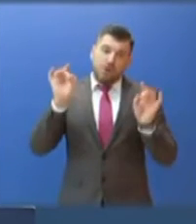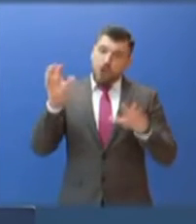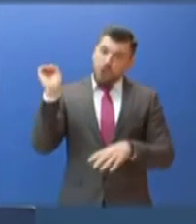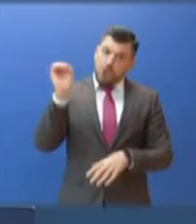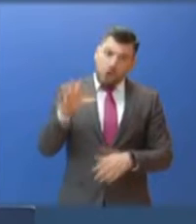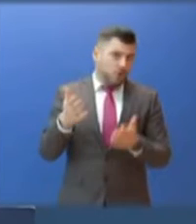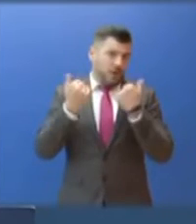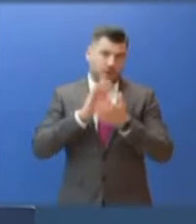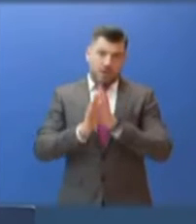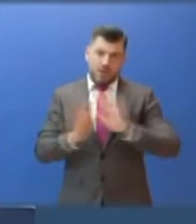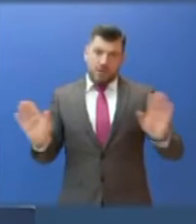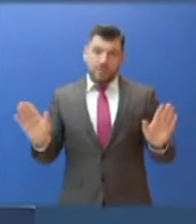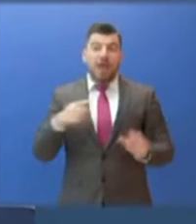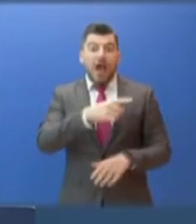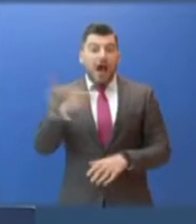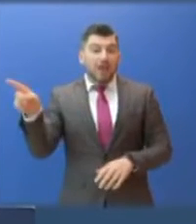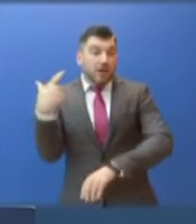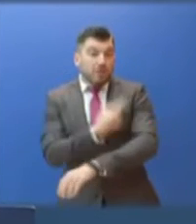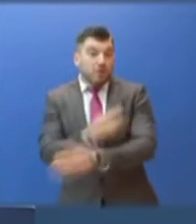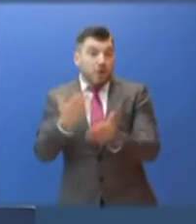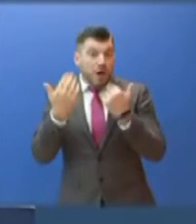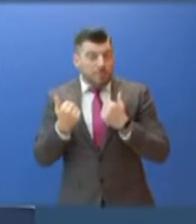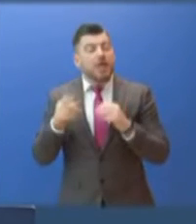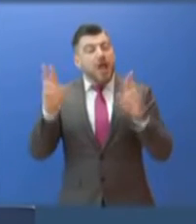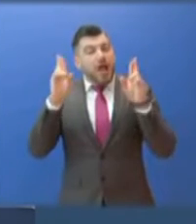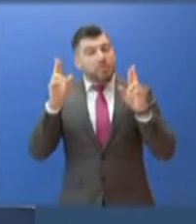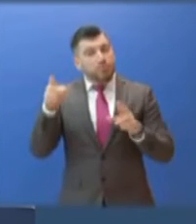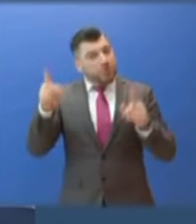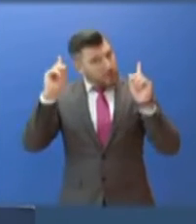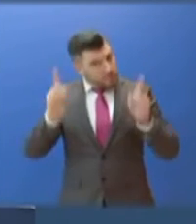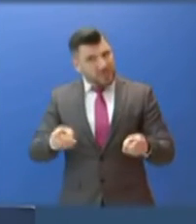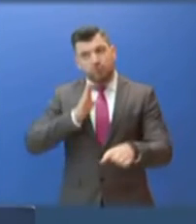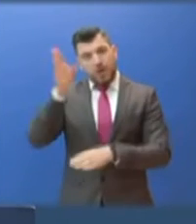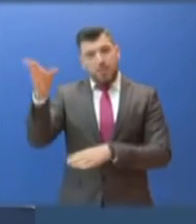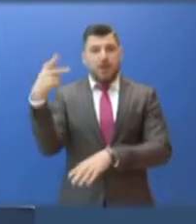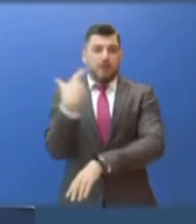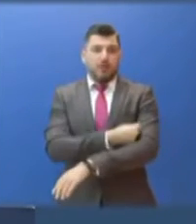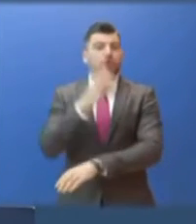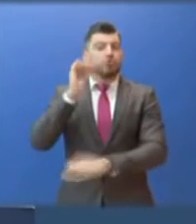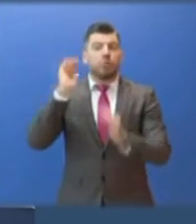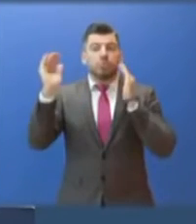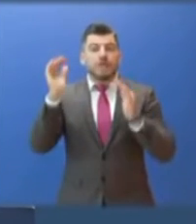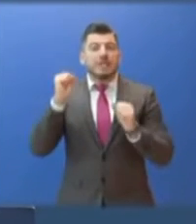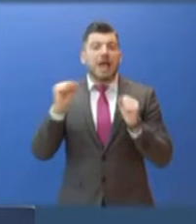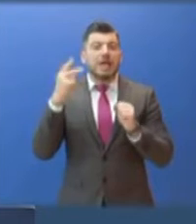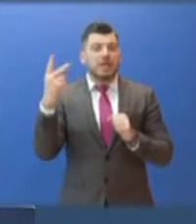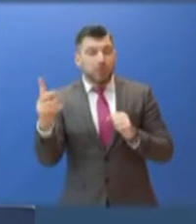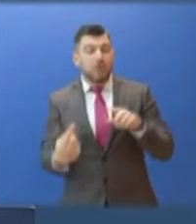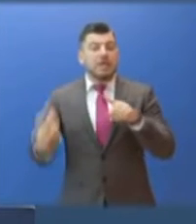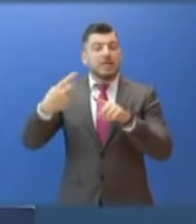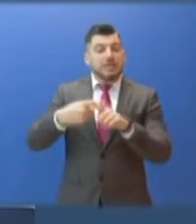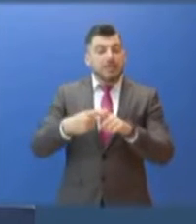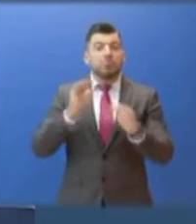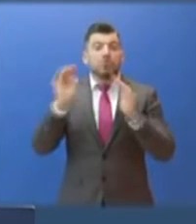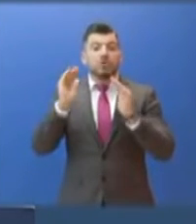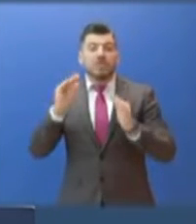και τώρα, ελπίζουμε ότι όσοι δεν το έπραξαν θα το αποφασίσουν και για την προστασία της δικής τους υγείας, αλλά και γιατί είναι μια επιλογή ζωής και κοινωνικής